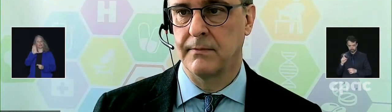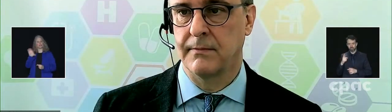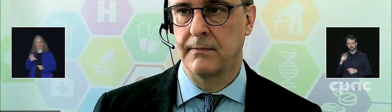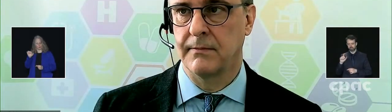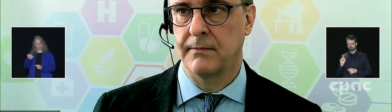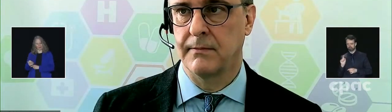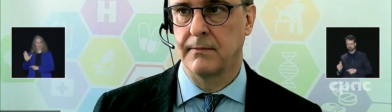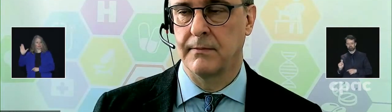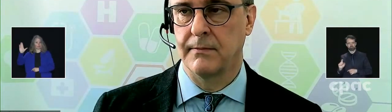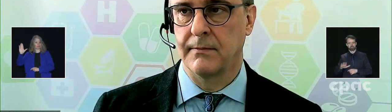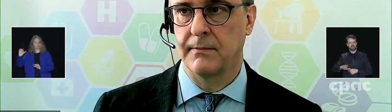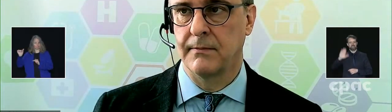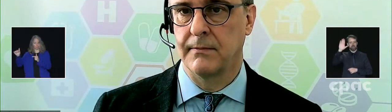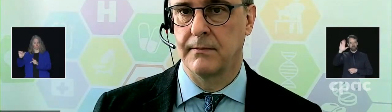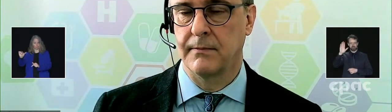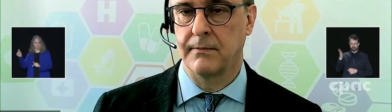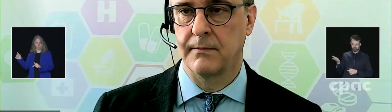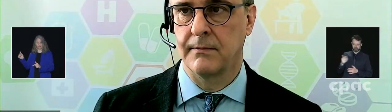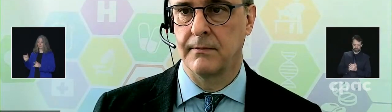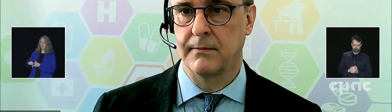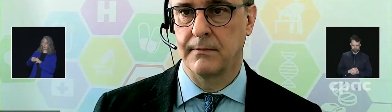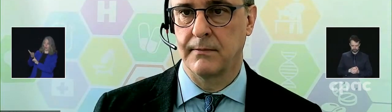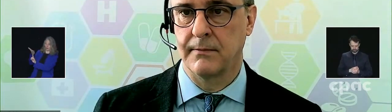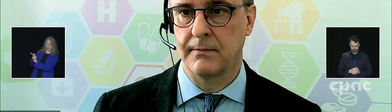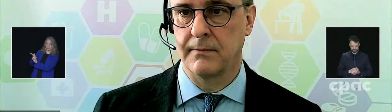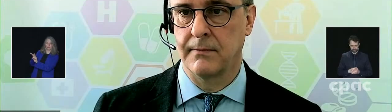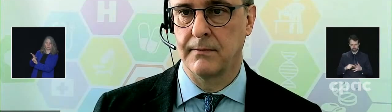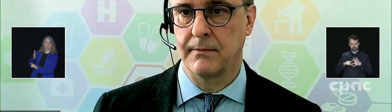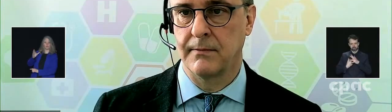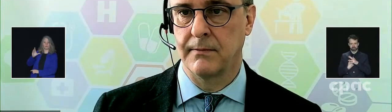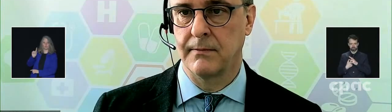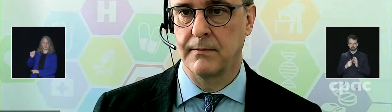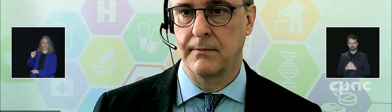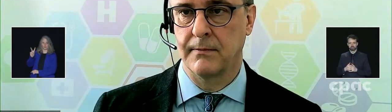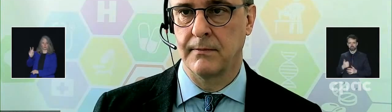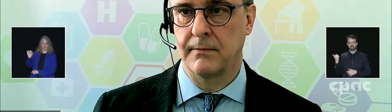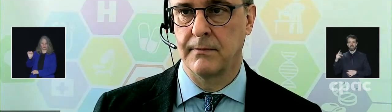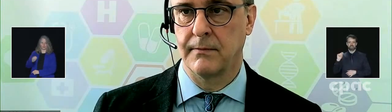begin with Maxime Denis from TVA.